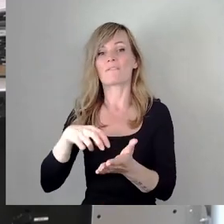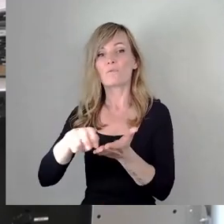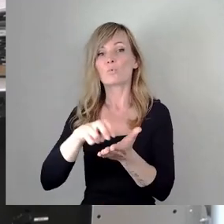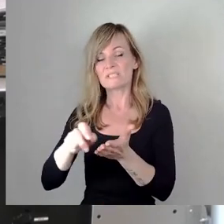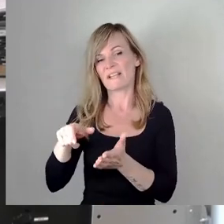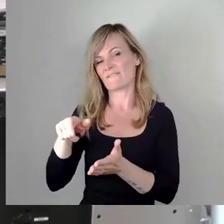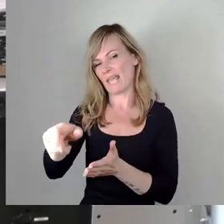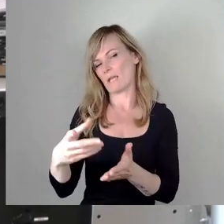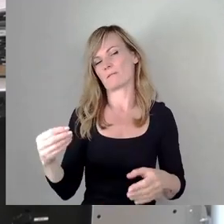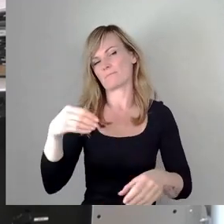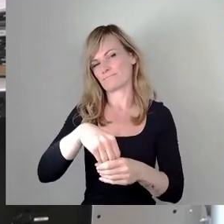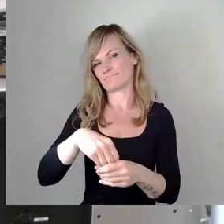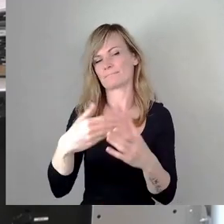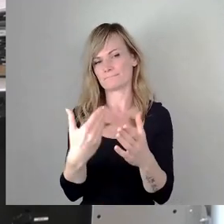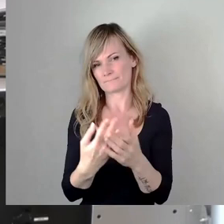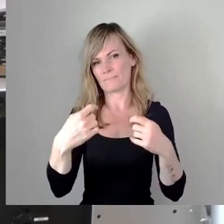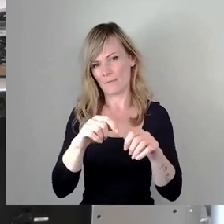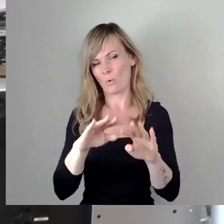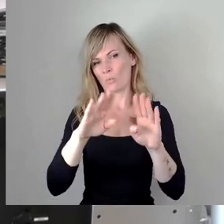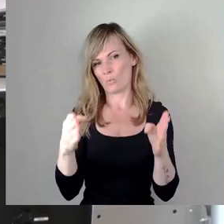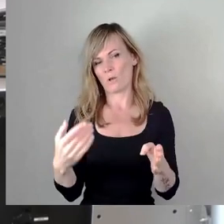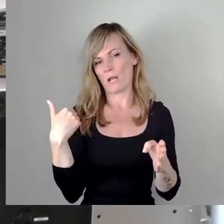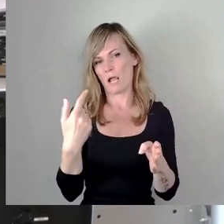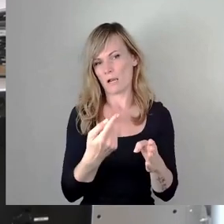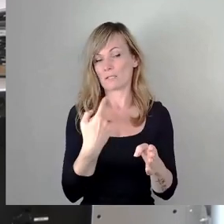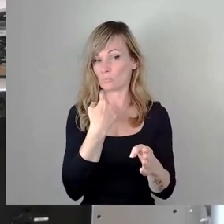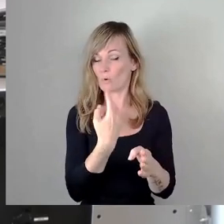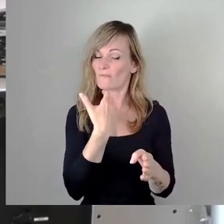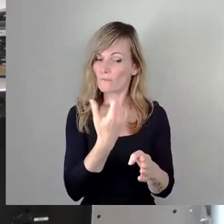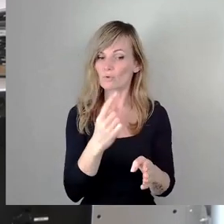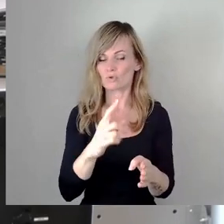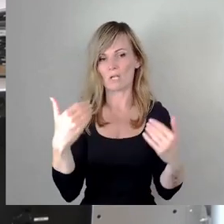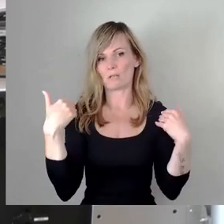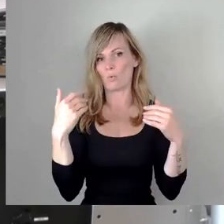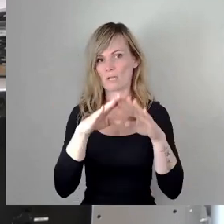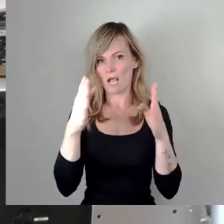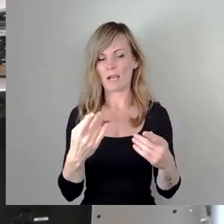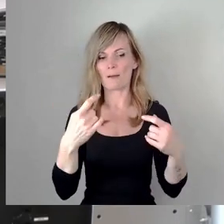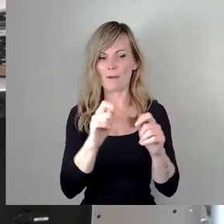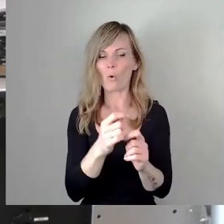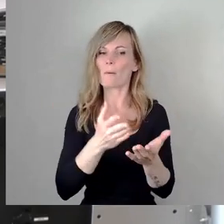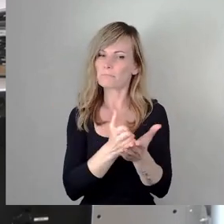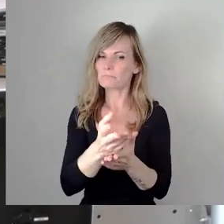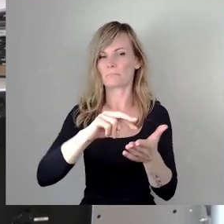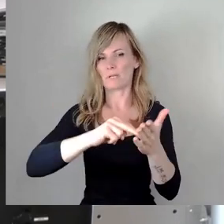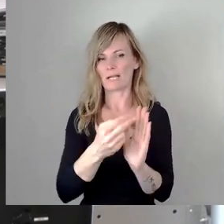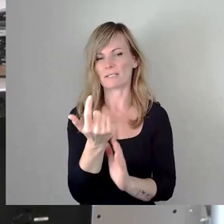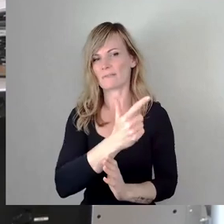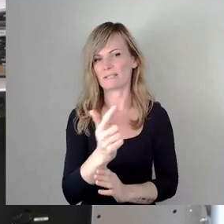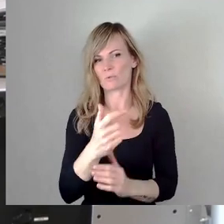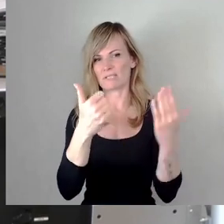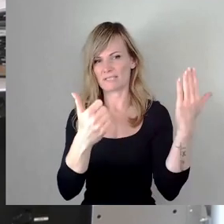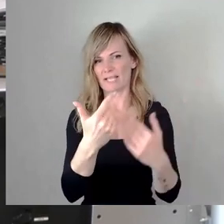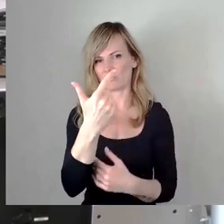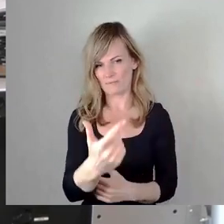Zuge des Baues der Turnhalle. Und wir wünschen uns, dass natürlich der Turnhallenbau planmäßig abläuft und wirklich 2026 in Betrieb geht. Danke.